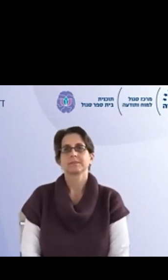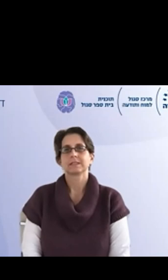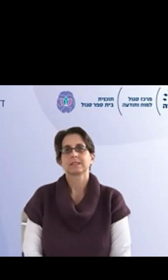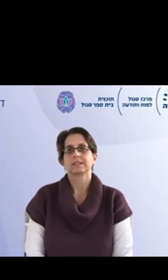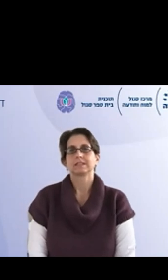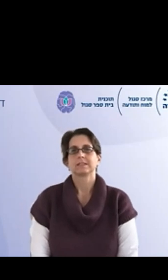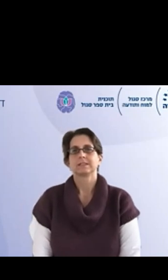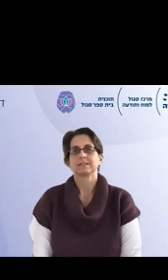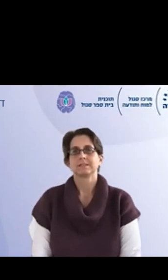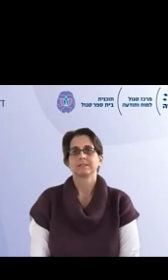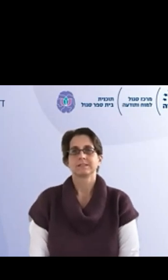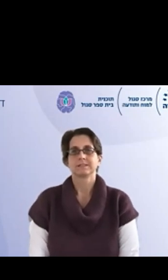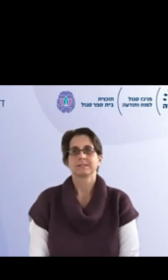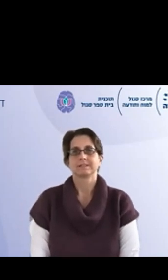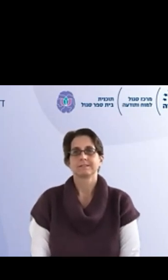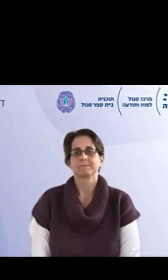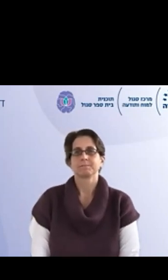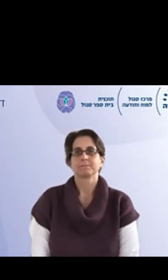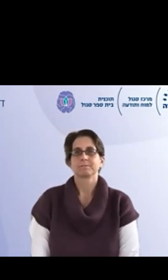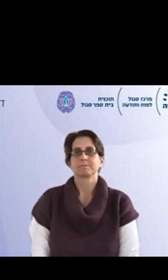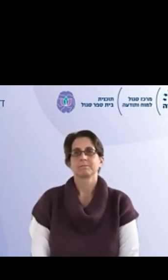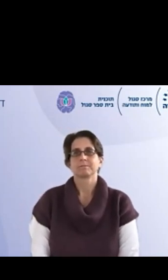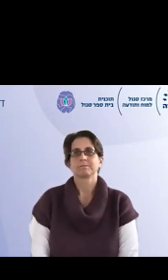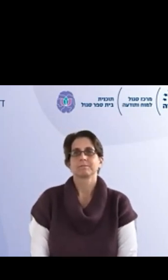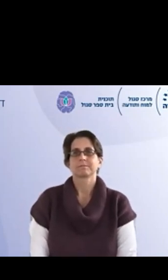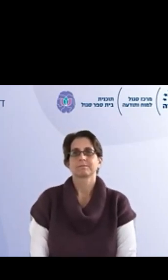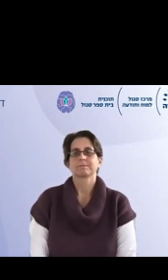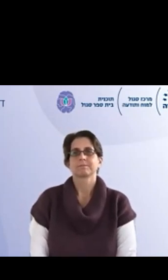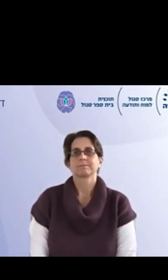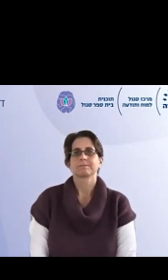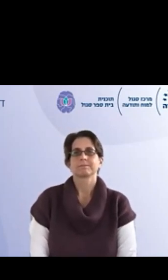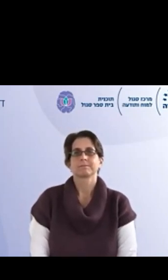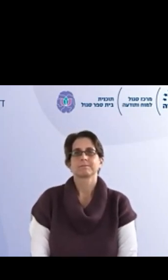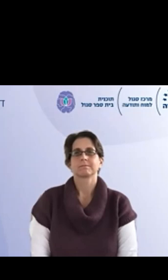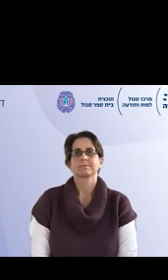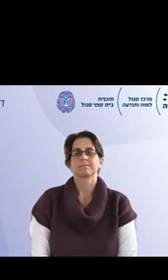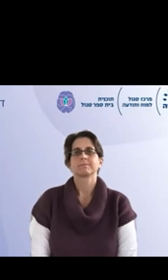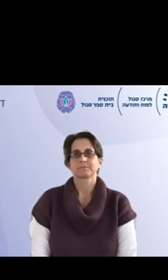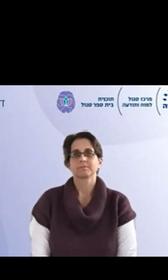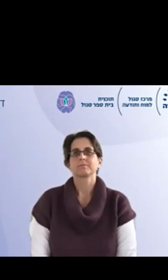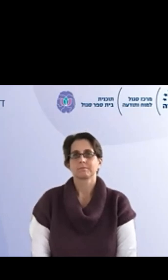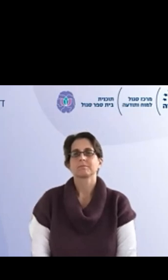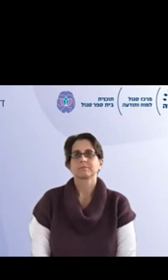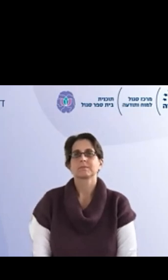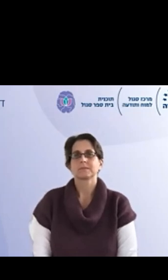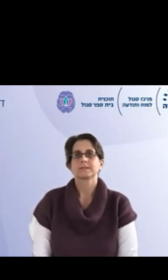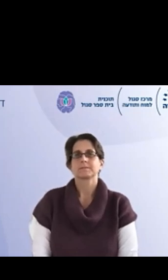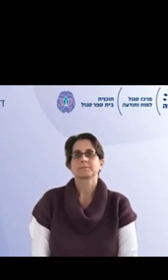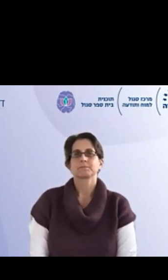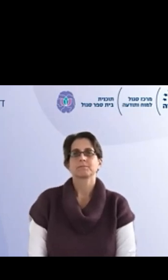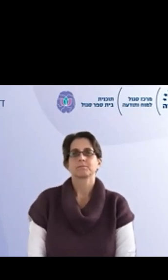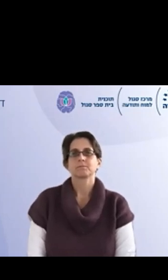המטרה של מעגל הקשבה זה באמת ככה לפתח אצל התלמידים ואצל העצבת תקשורת מקרבת